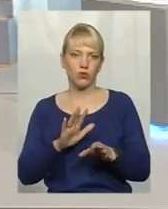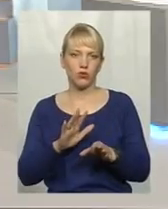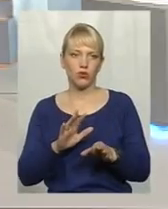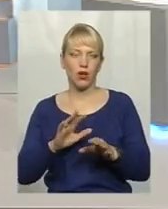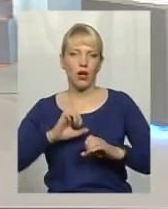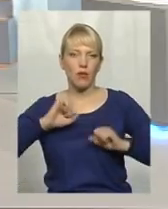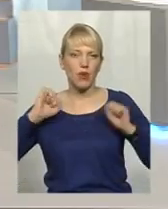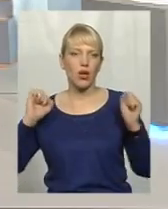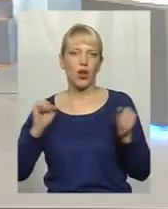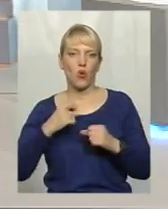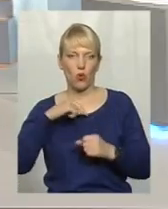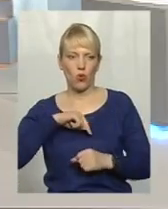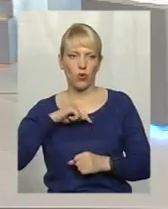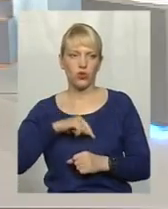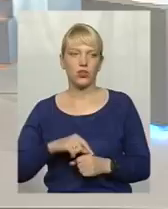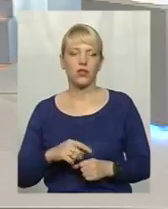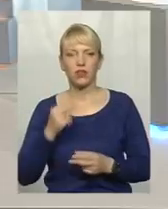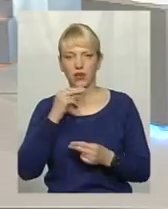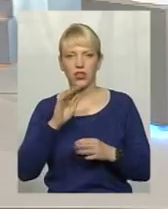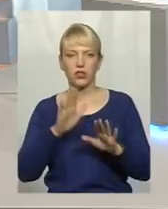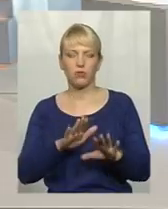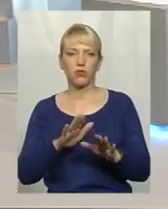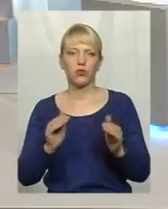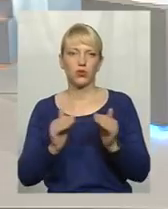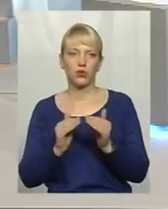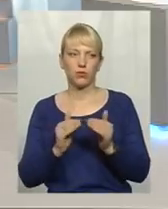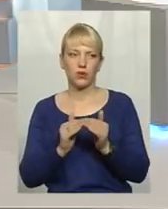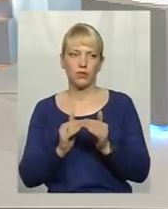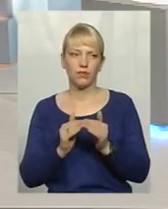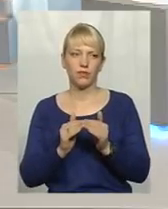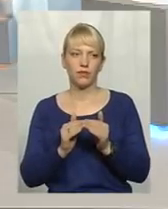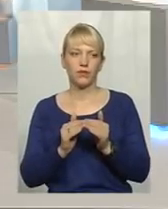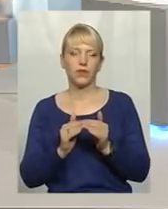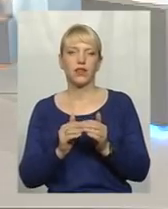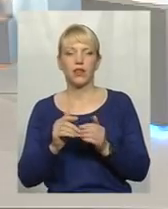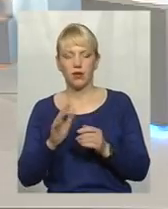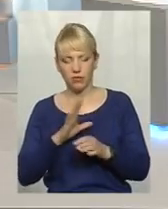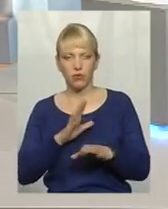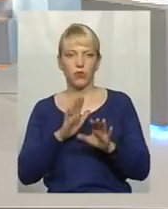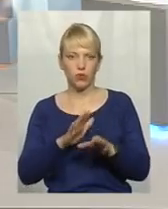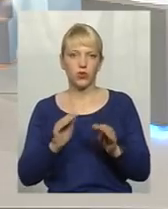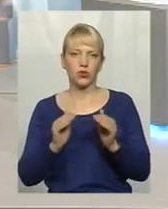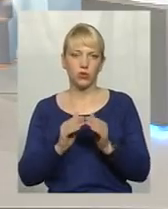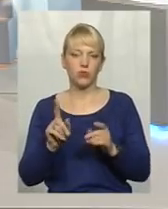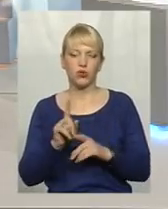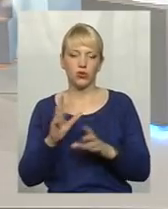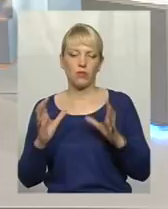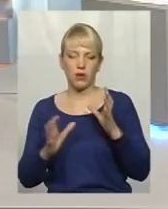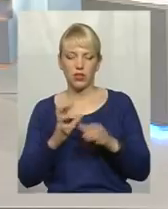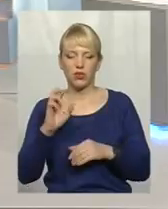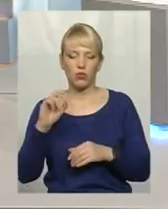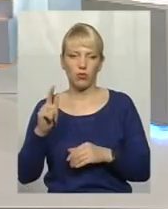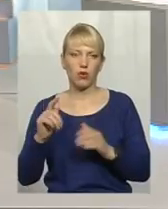переохолодження? Побути вдома. Насамперед, і пам'ятати, що все-таки береженого був